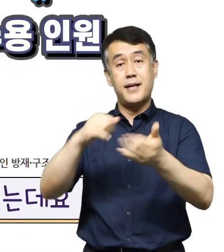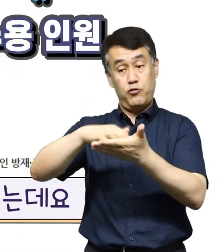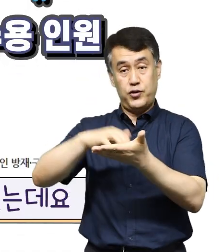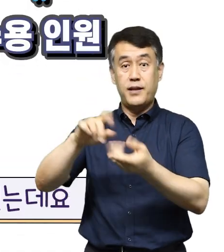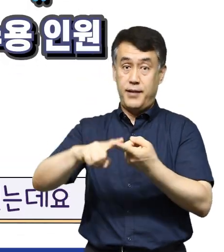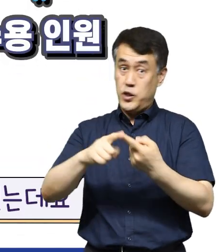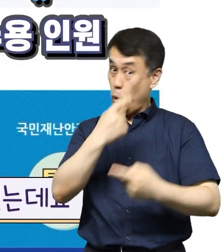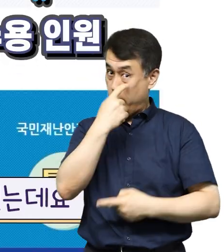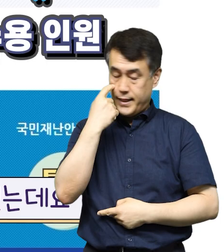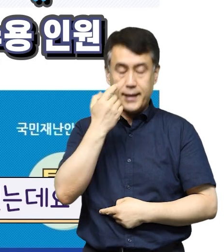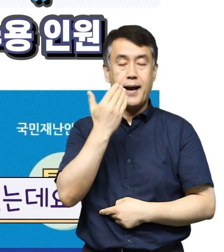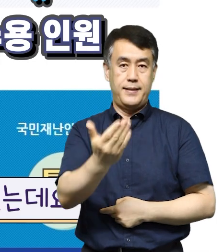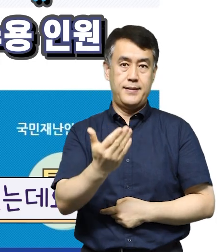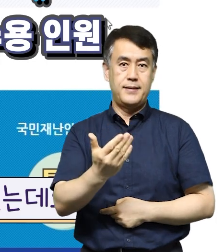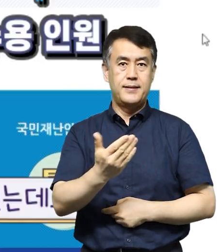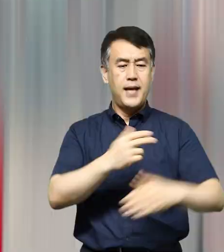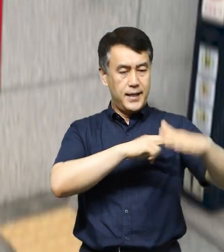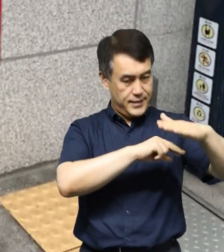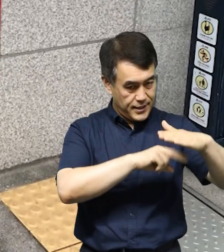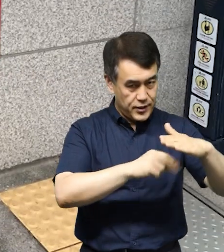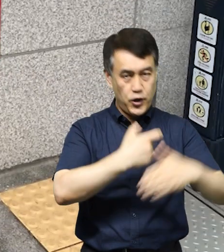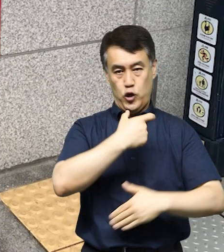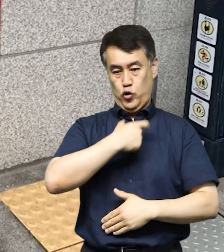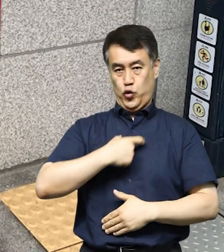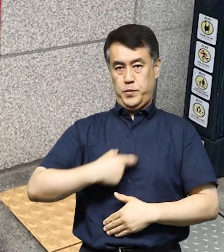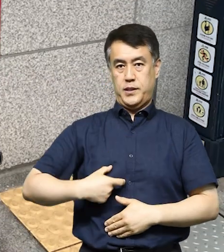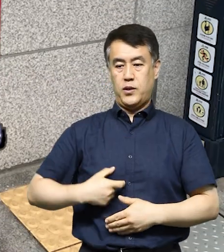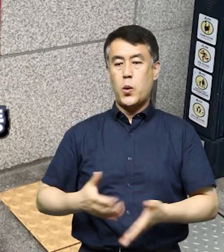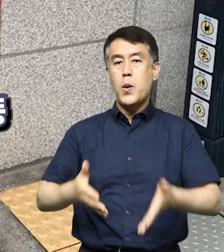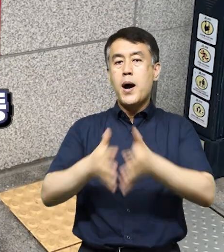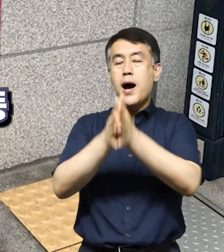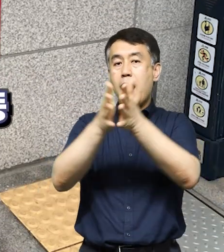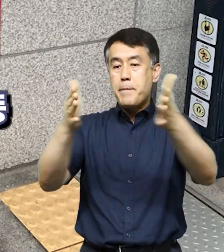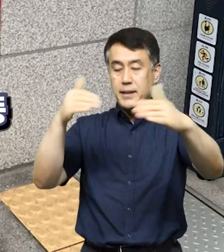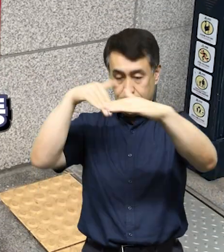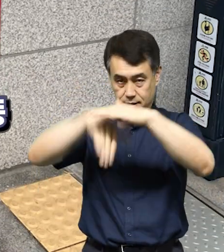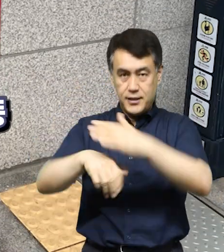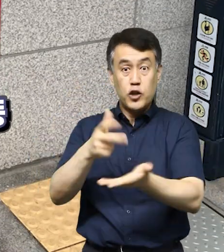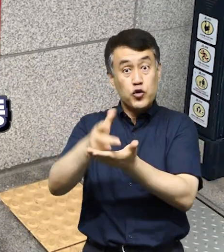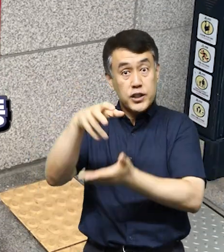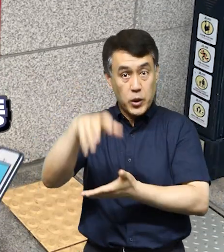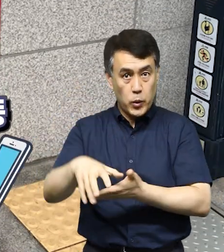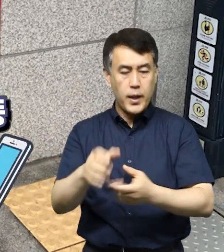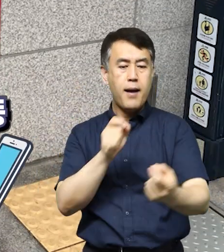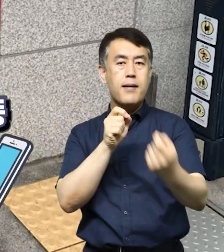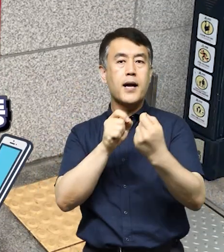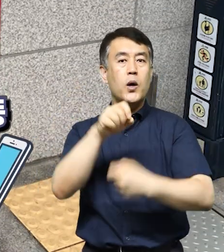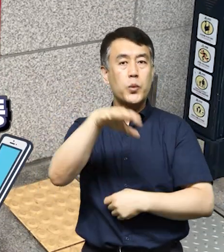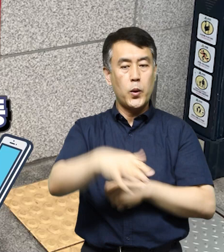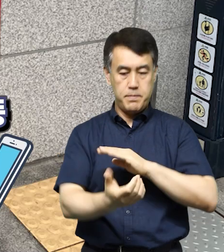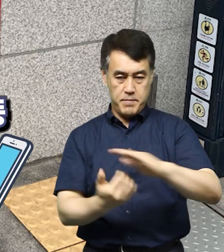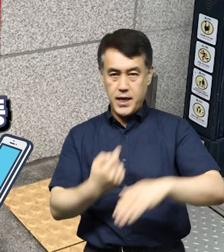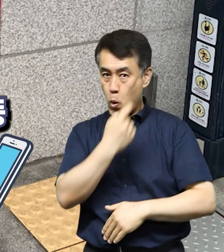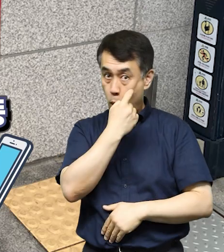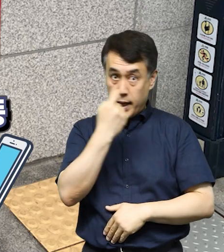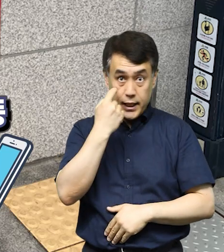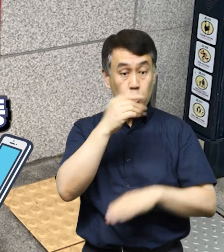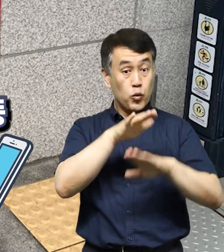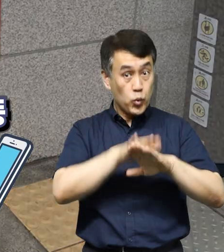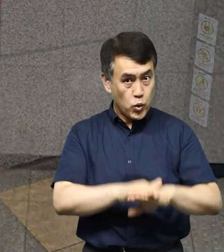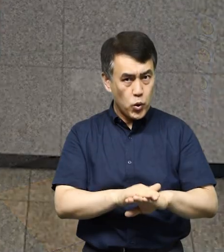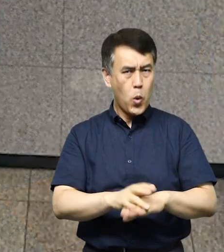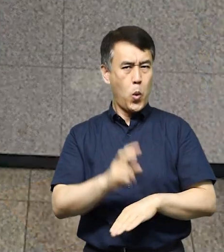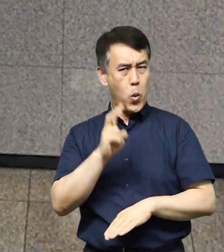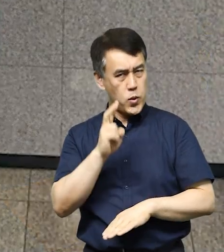인원까지 확인할 수 있는데요 지하철, 동주민센터, 아파트 지하주차장 등 가까운 대피소를 미리